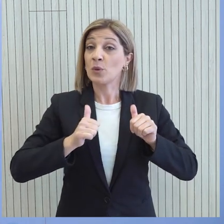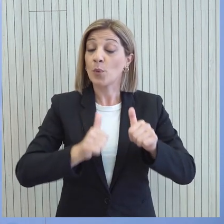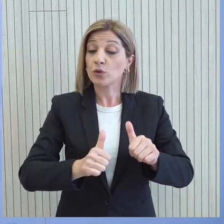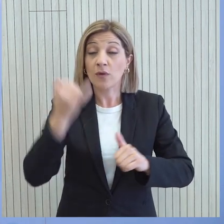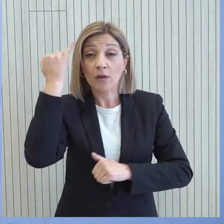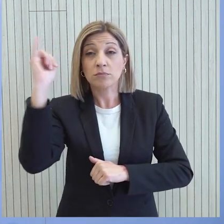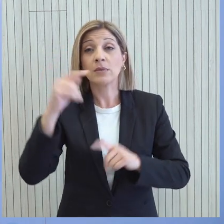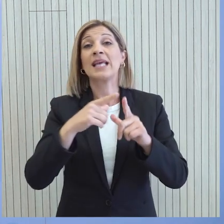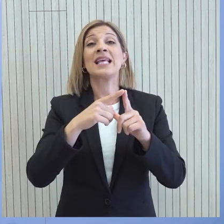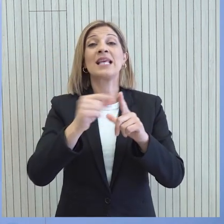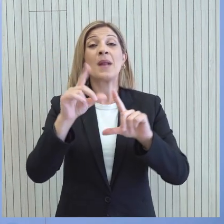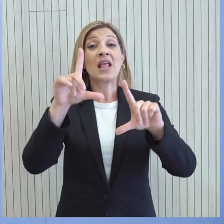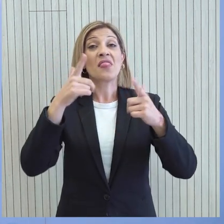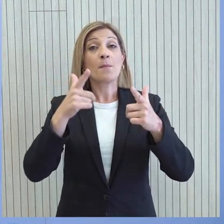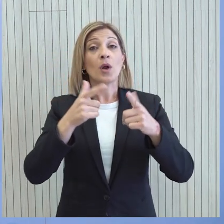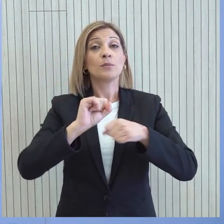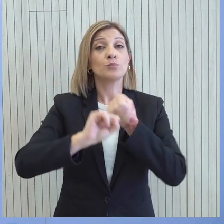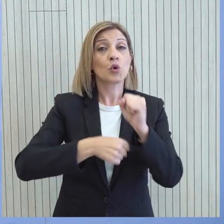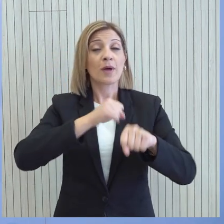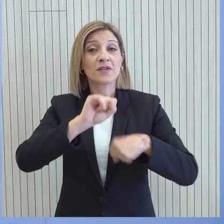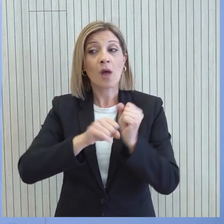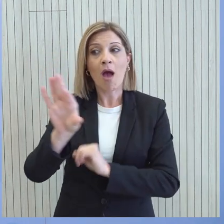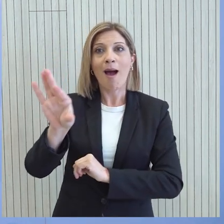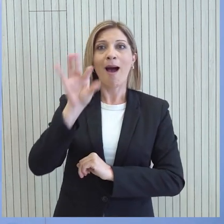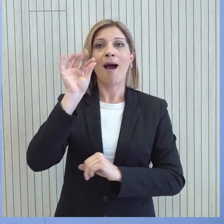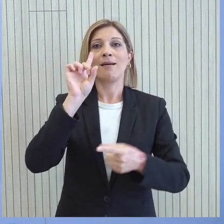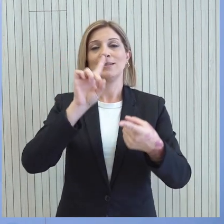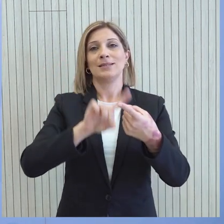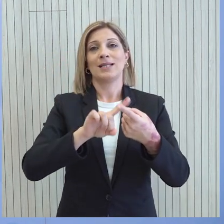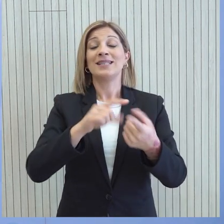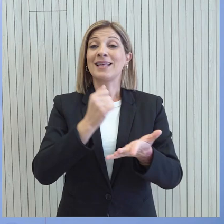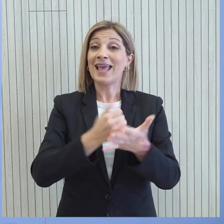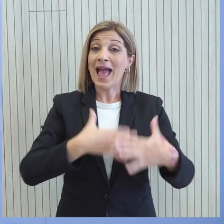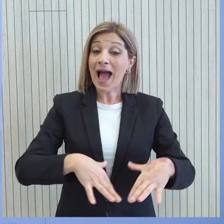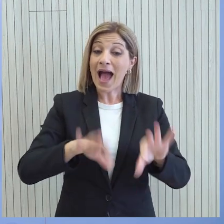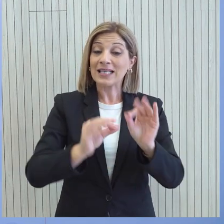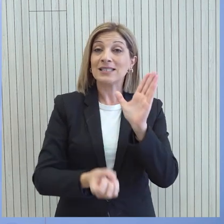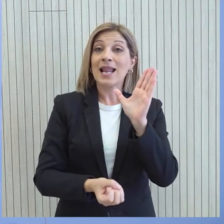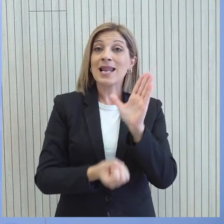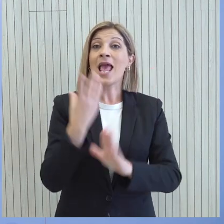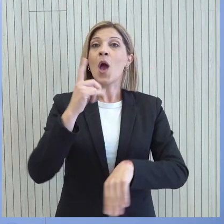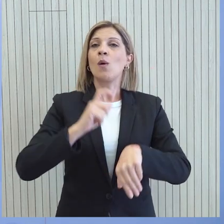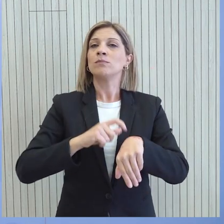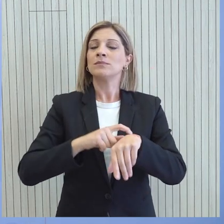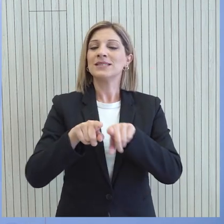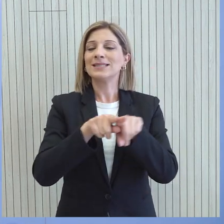Κυπριακής Δημοκρατίας, αλλά και ταυτόχρονα ισχυρό εφαλτήριο θεμελίωσης μιας νέας εποχής στις δημερίσσεις των δύο